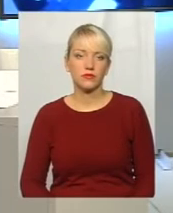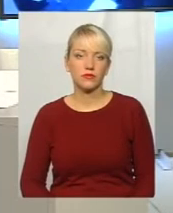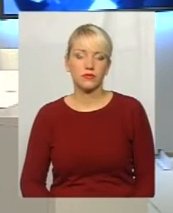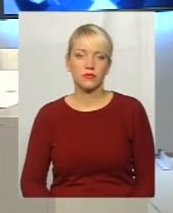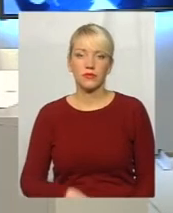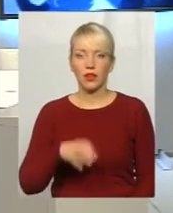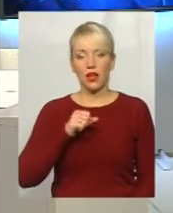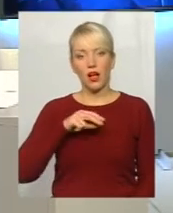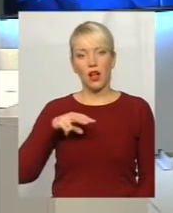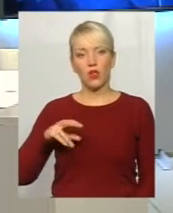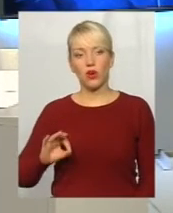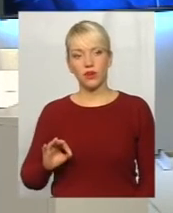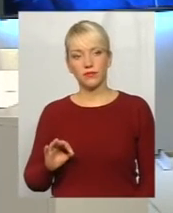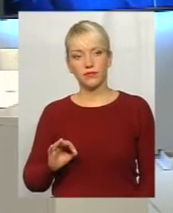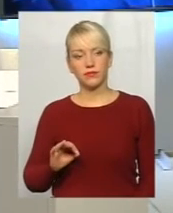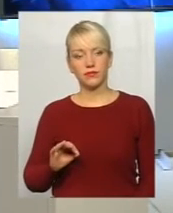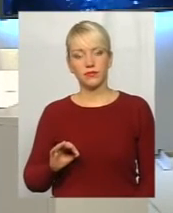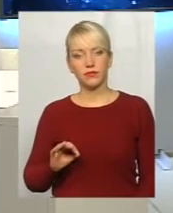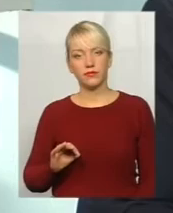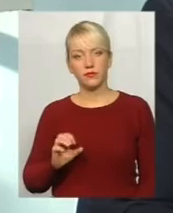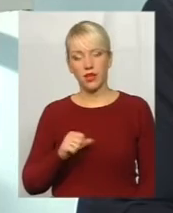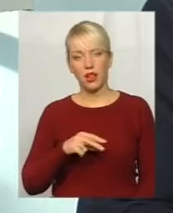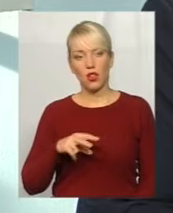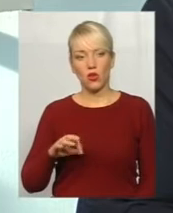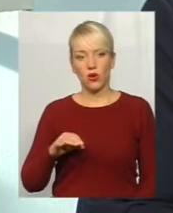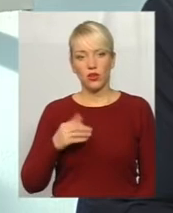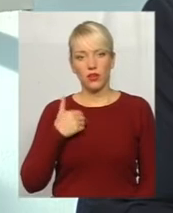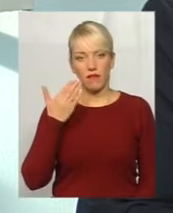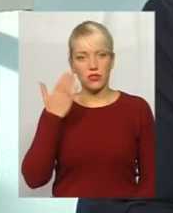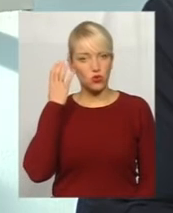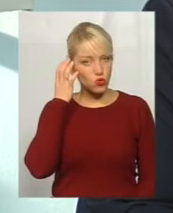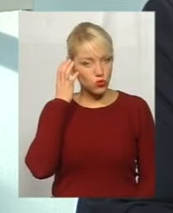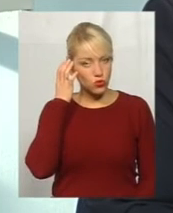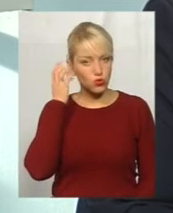Так, добрий день. Так, так, ну я вас чую.